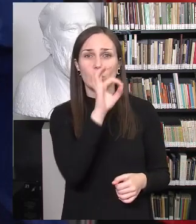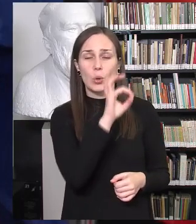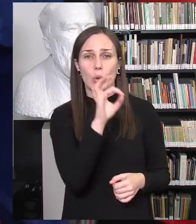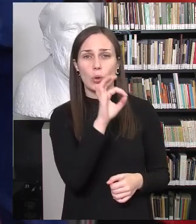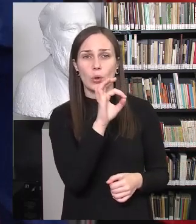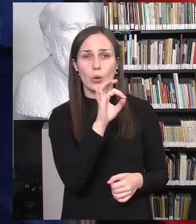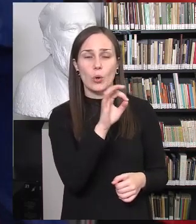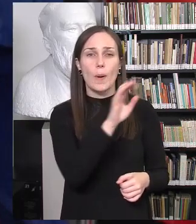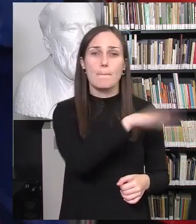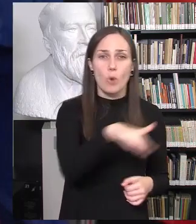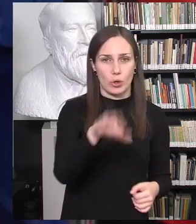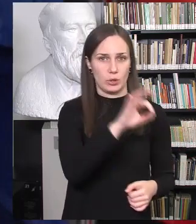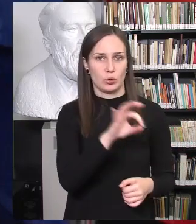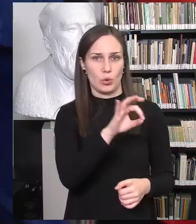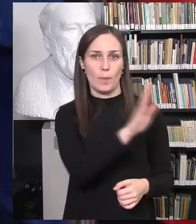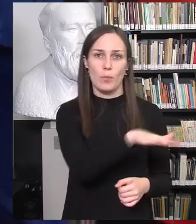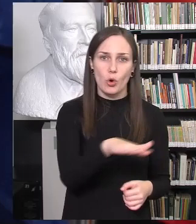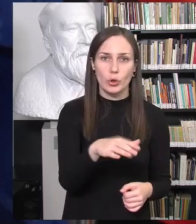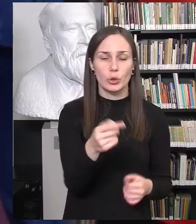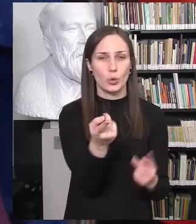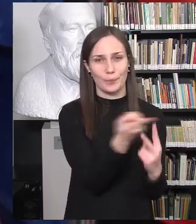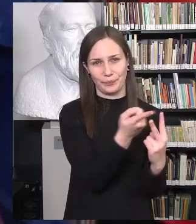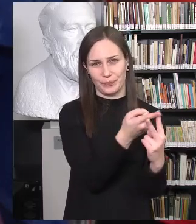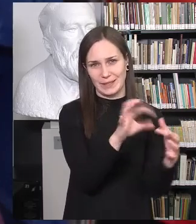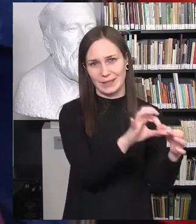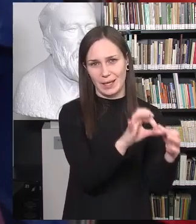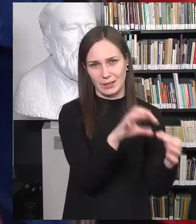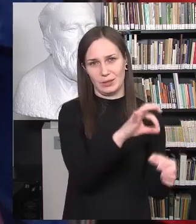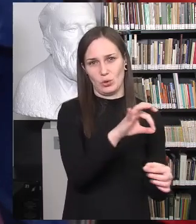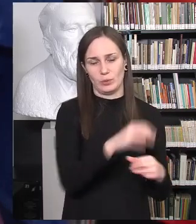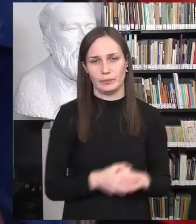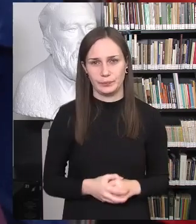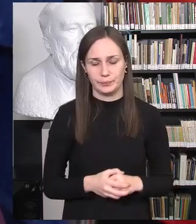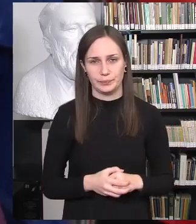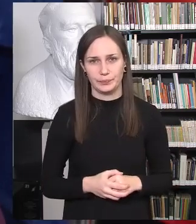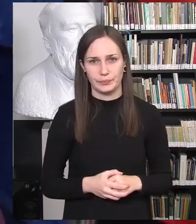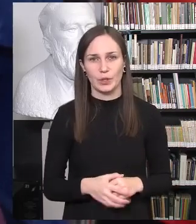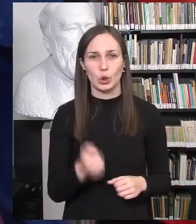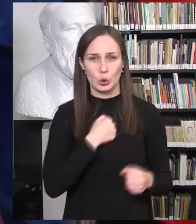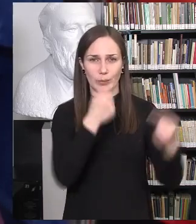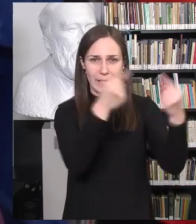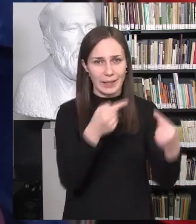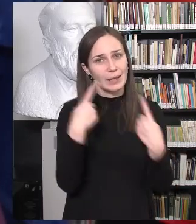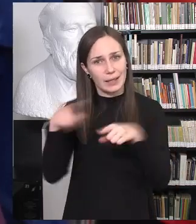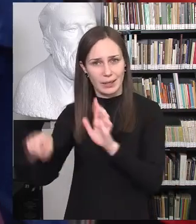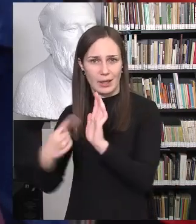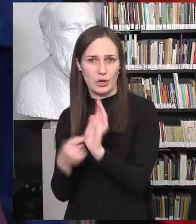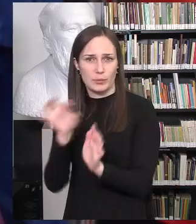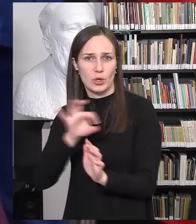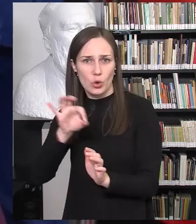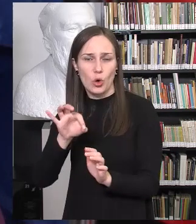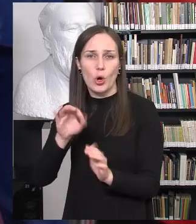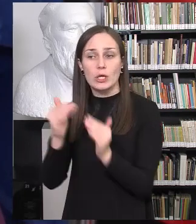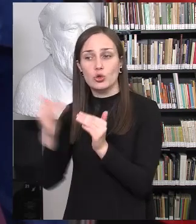apie moksleibus, apie moksleibių santyki su moksleibiais. Taip, taip, taip, mes turime ankėtojo kitą klausimą ir apie